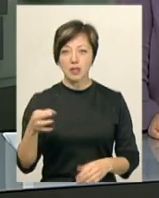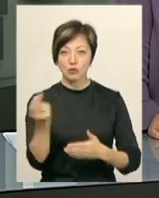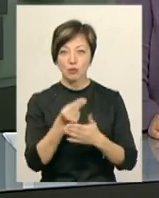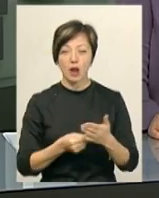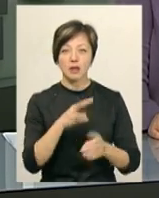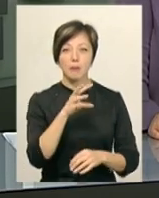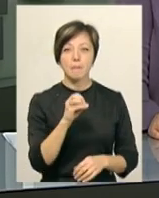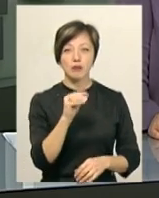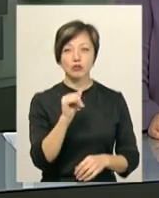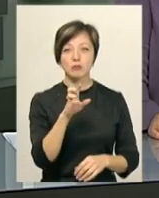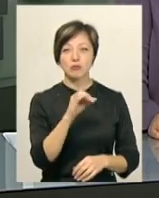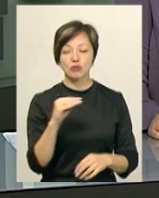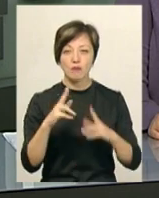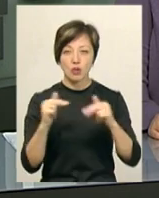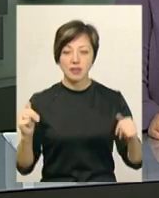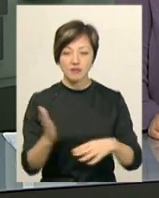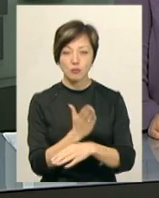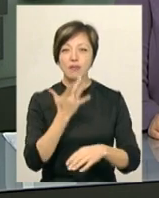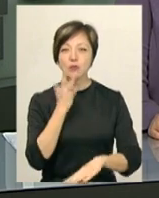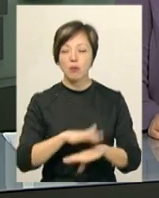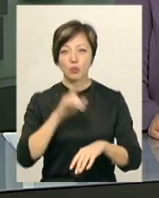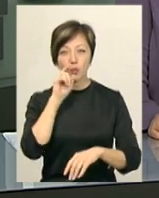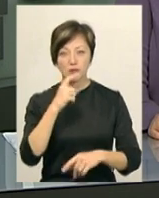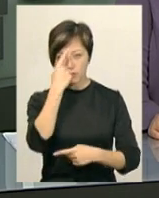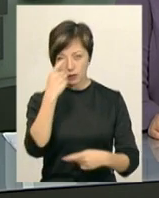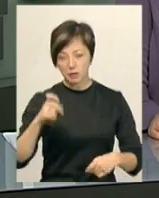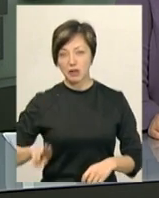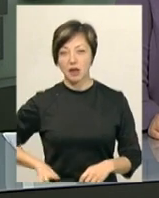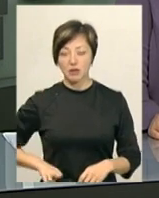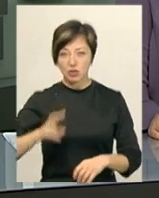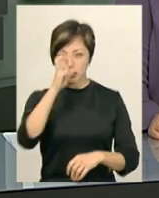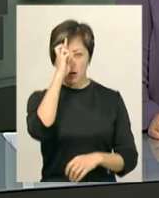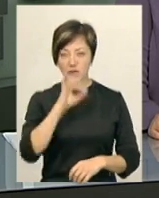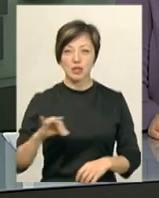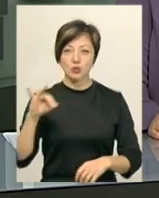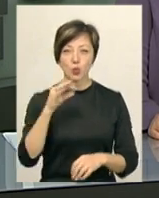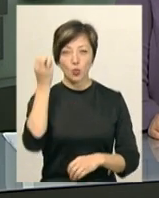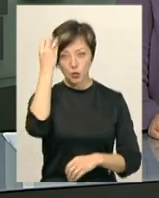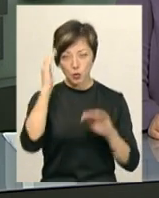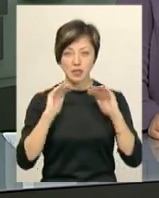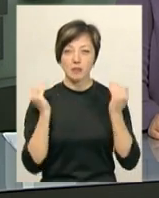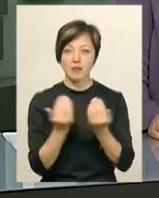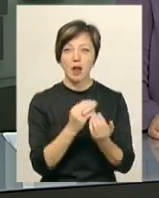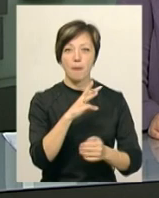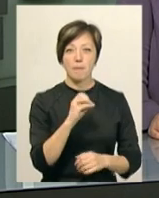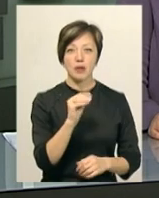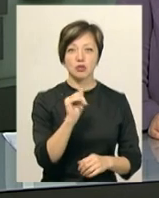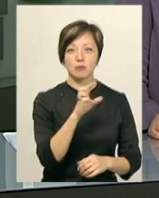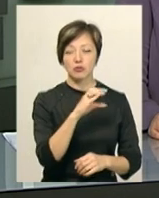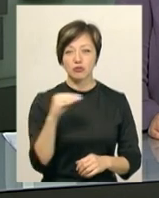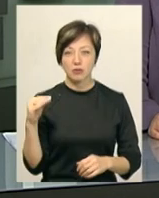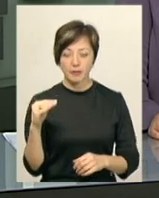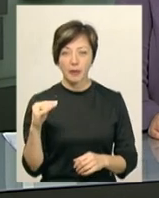Меджибушської фортеці випустив Національний банк України. Про це повідомив директор Державного історико-культурного заповідника Меджибіш Олег